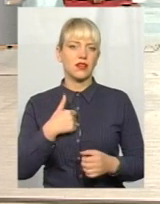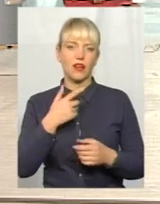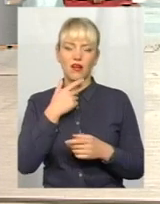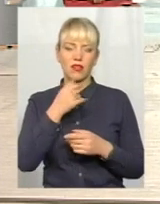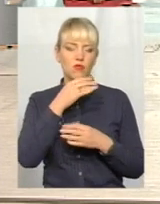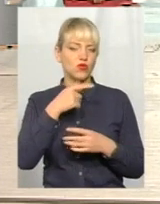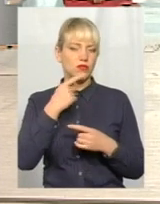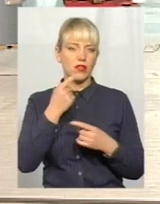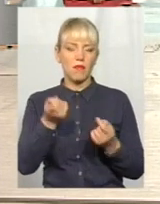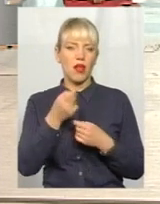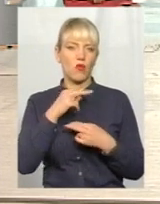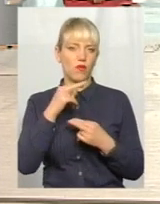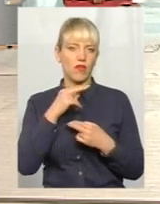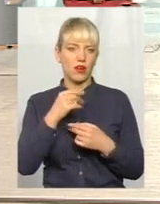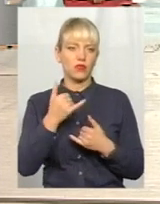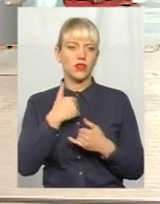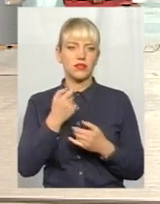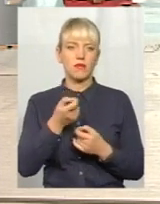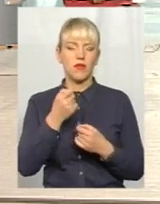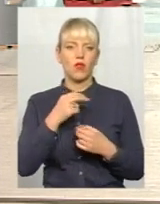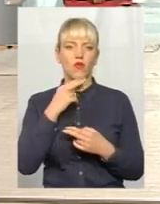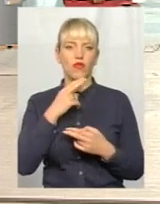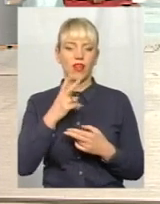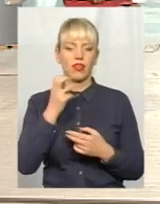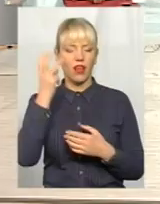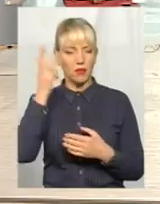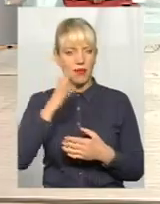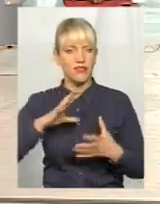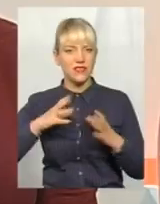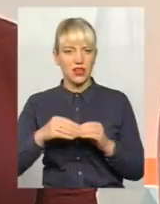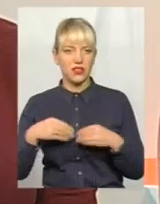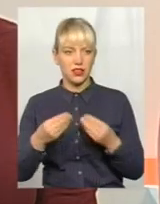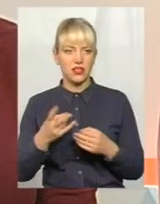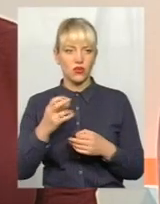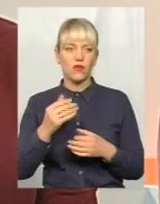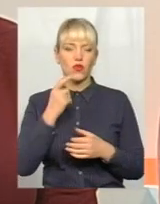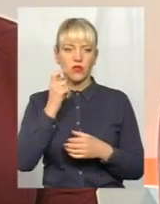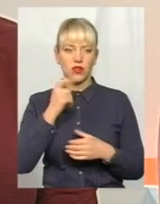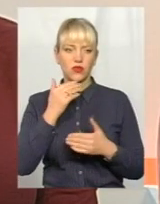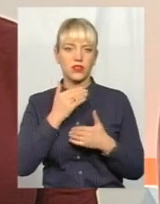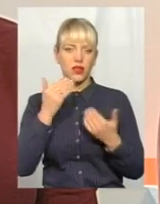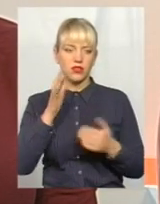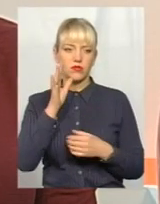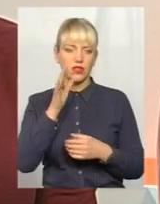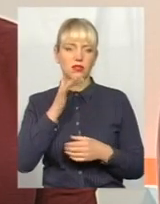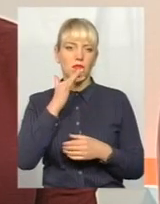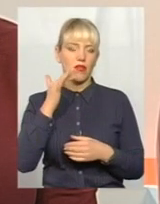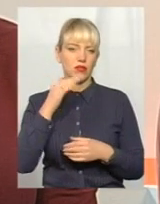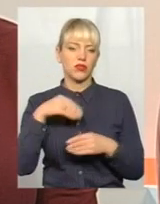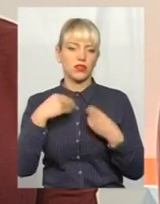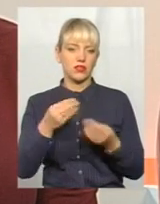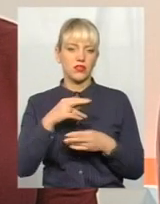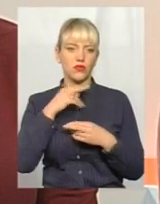хочу сказати, що це мало уваги в нас на Хмельниччині приділяється. Взагалі в Україні в останнім часом дуже багато уваги приділяється.